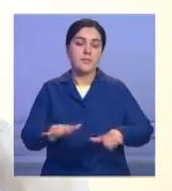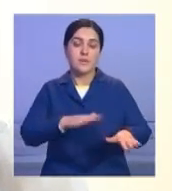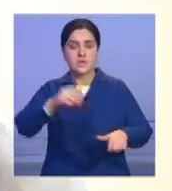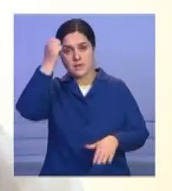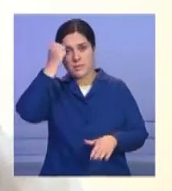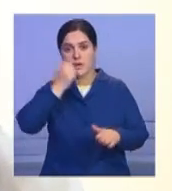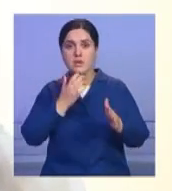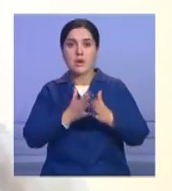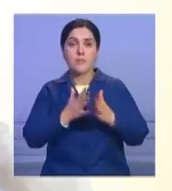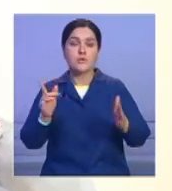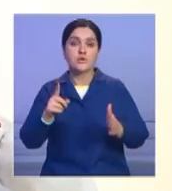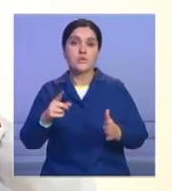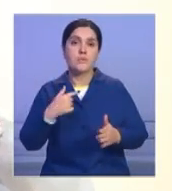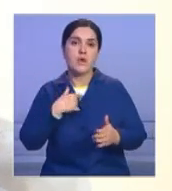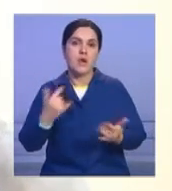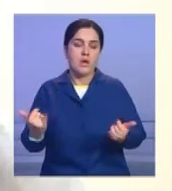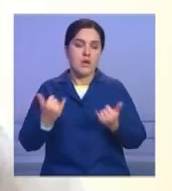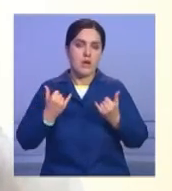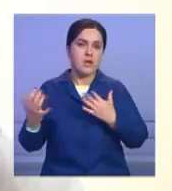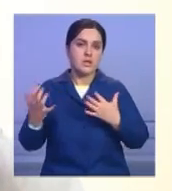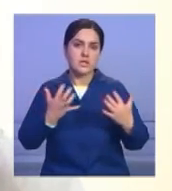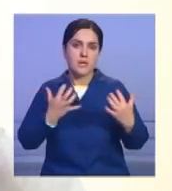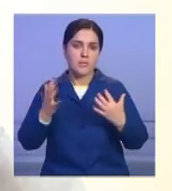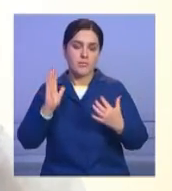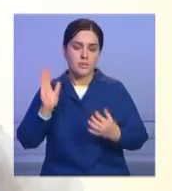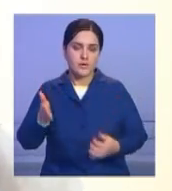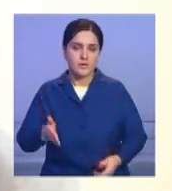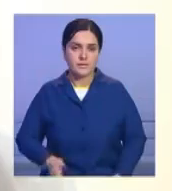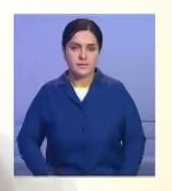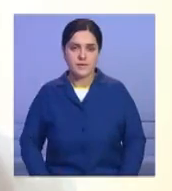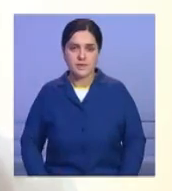Спасибо за то, что они решили заботиться о каждом из нас.